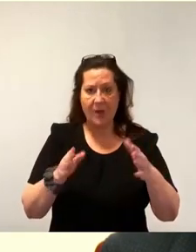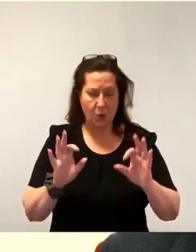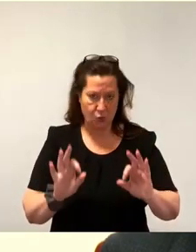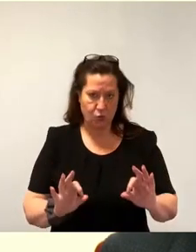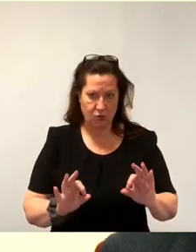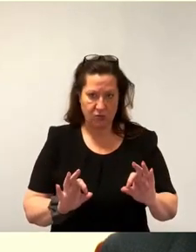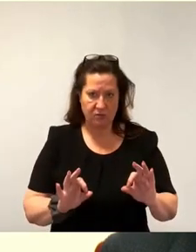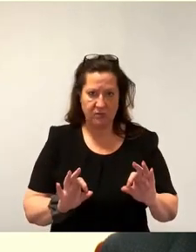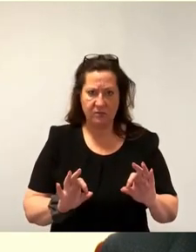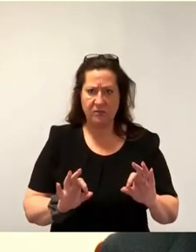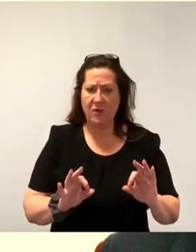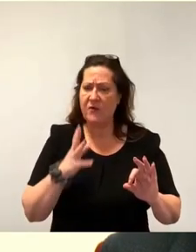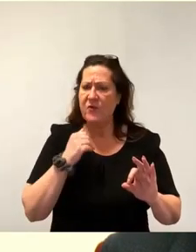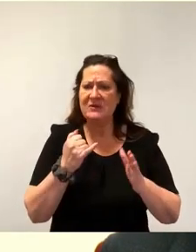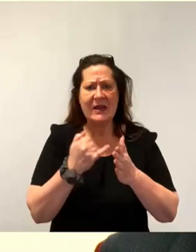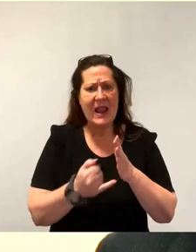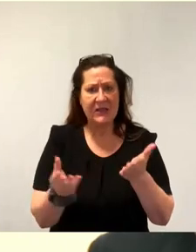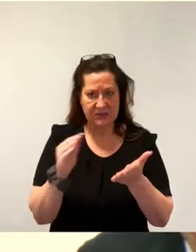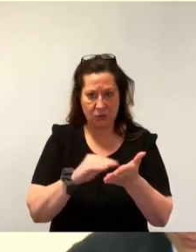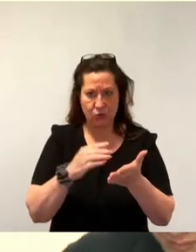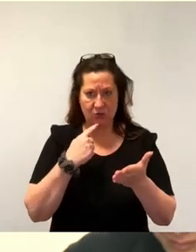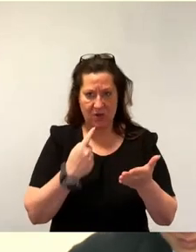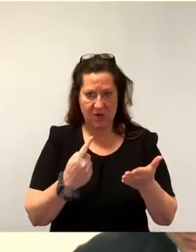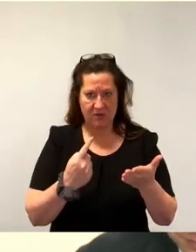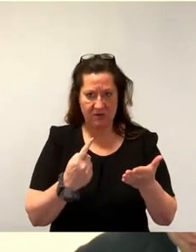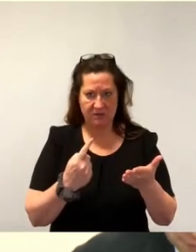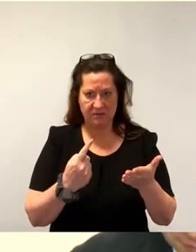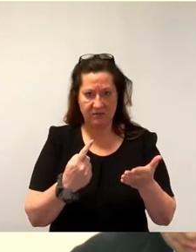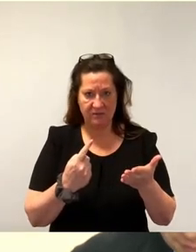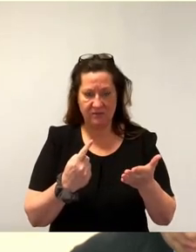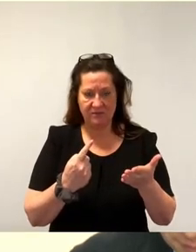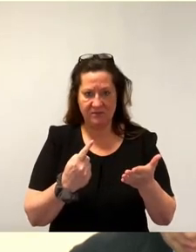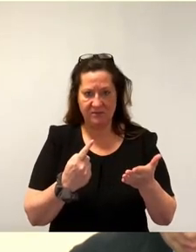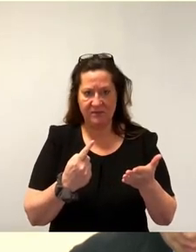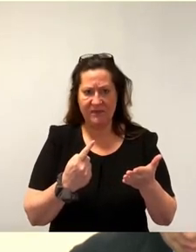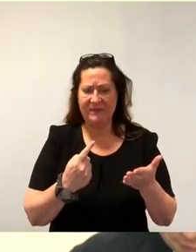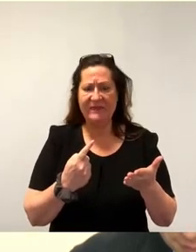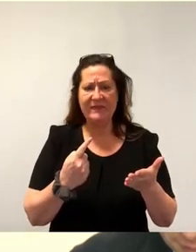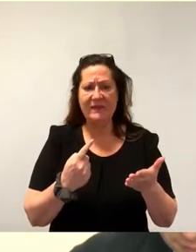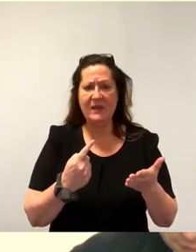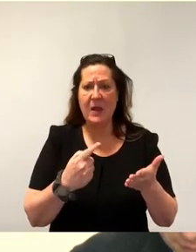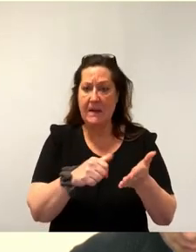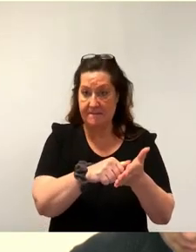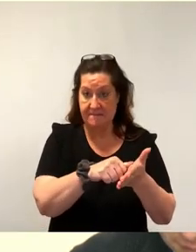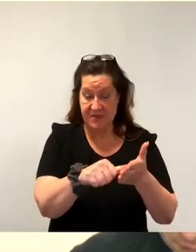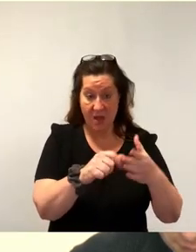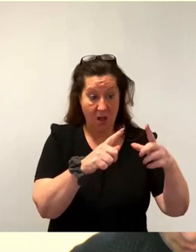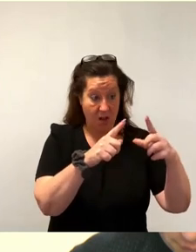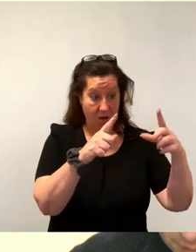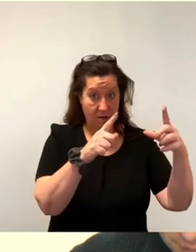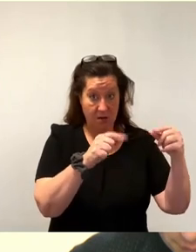Satz sagen, ich wage es zu bezweifeln, dass die Einführung einer solchen Karte das internationale